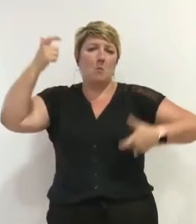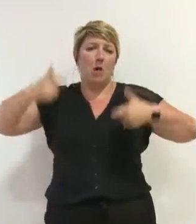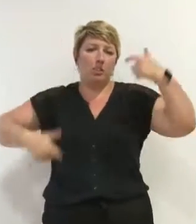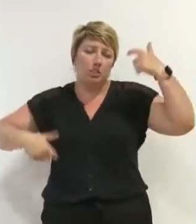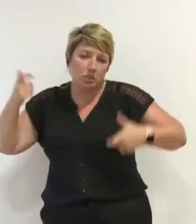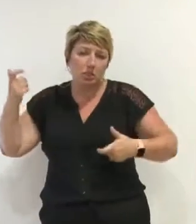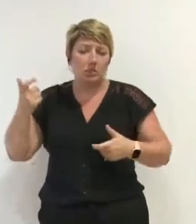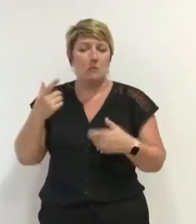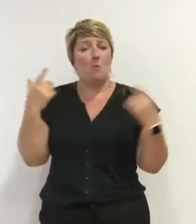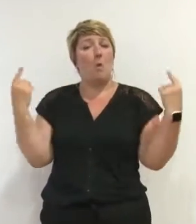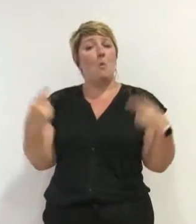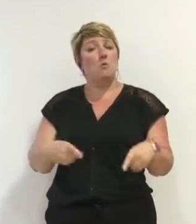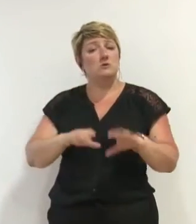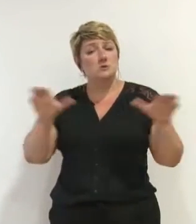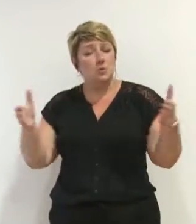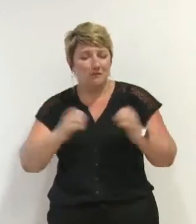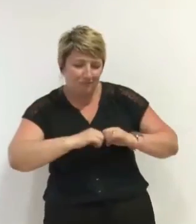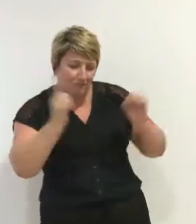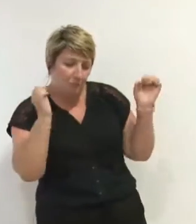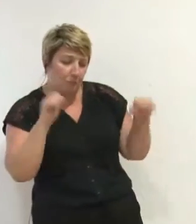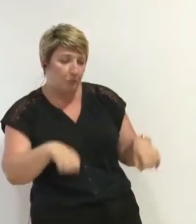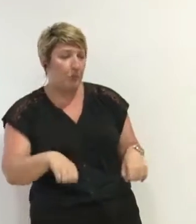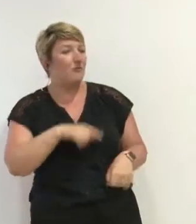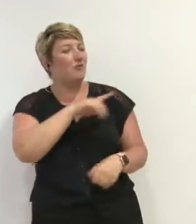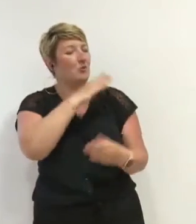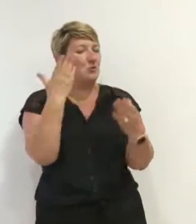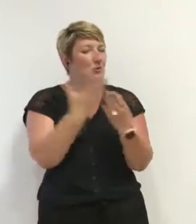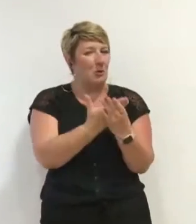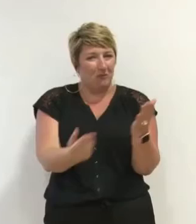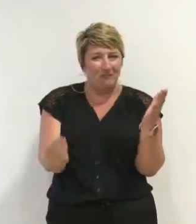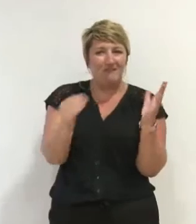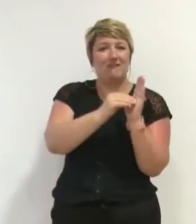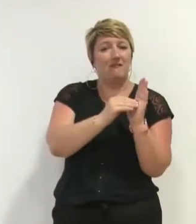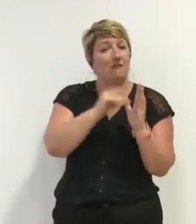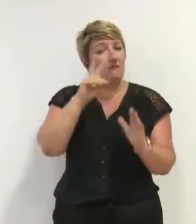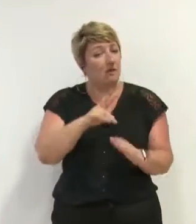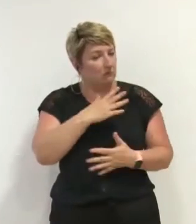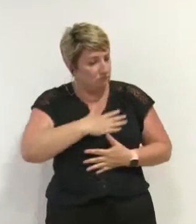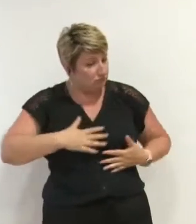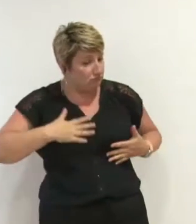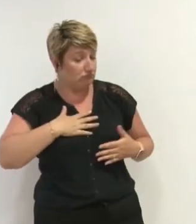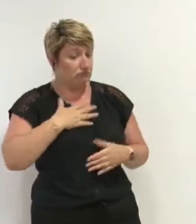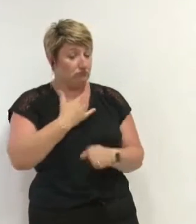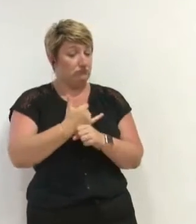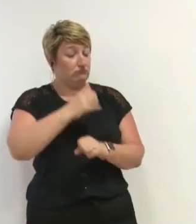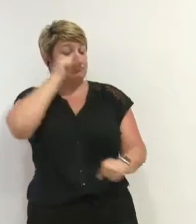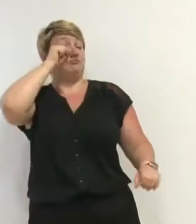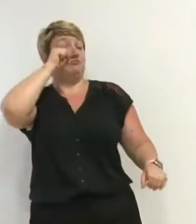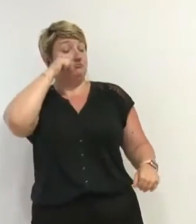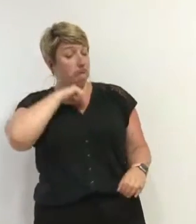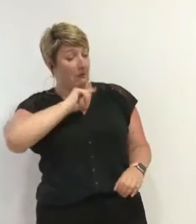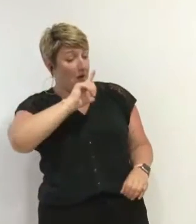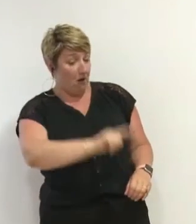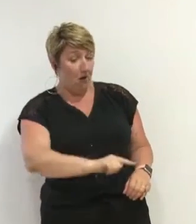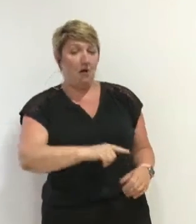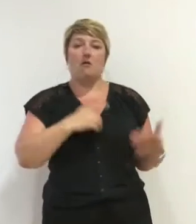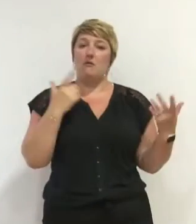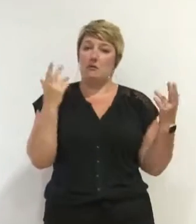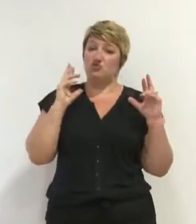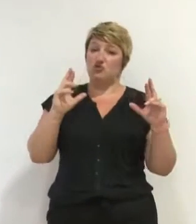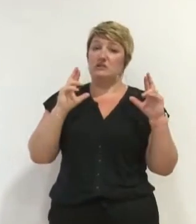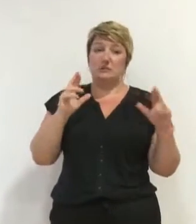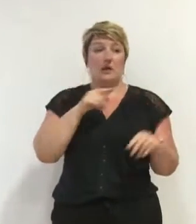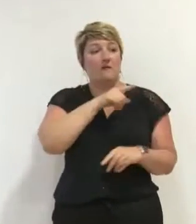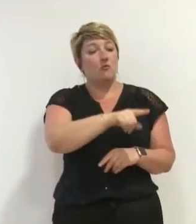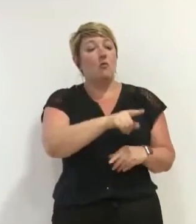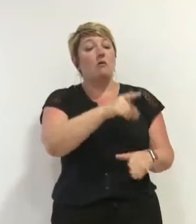que vous mentionnez dans le document, nous sommes bien sûr ravis d'apprendre son existence à la lecture de ce document. Espérons que vous n'attendrez pas la